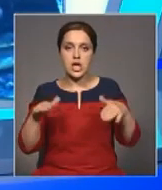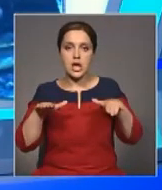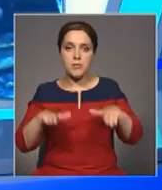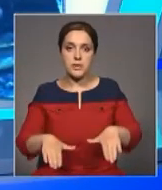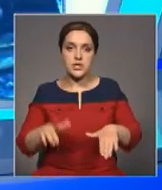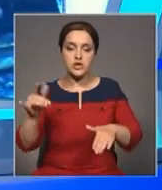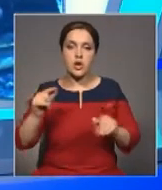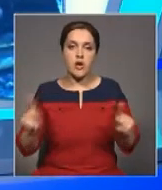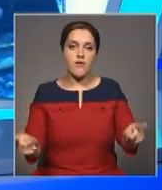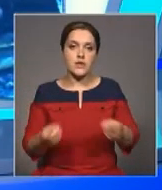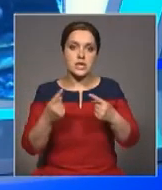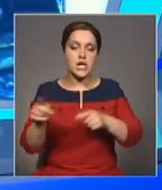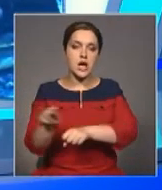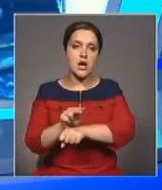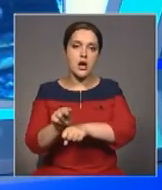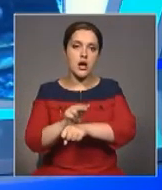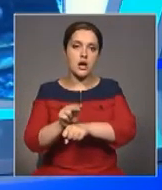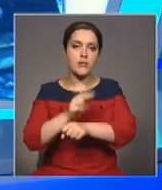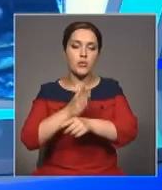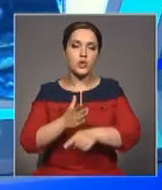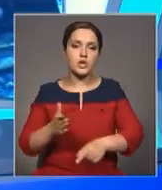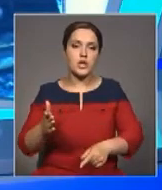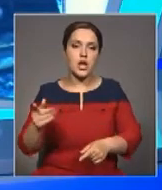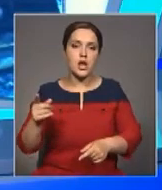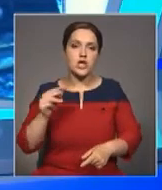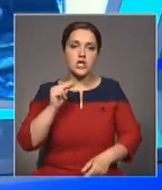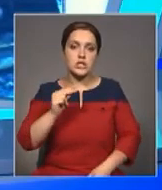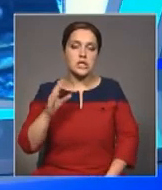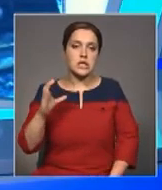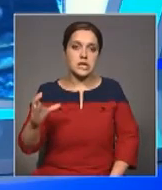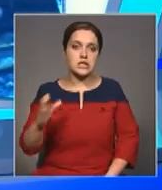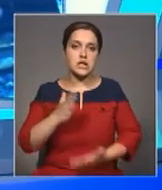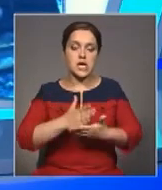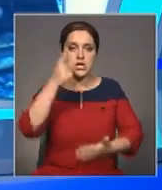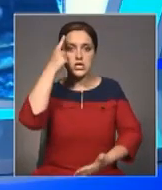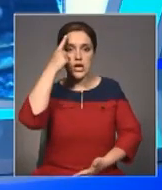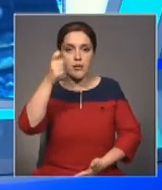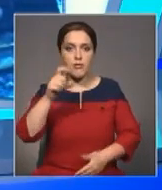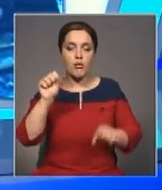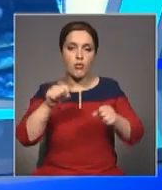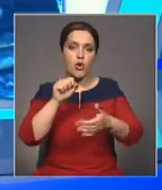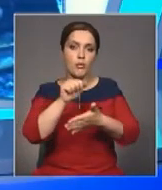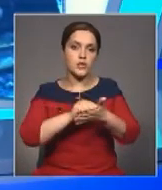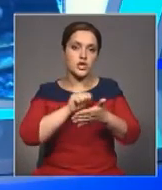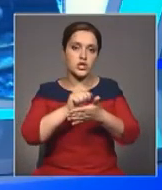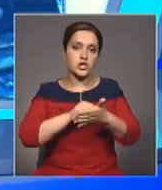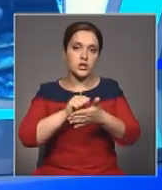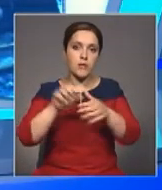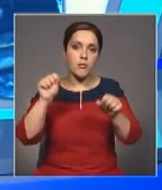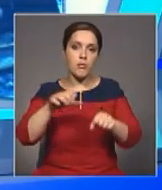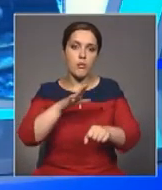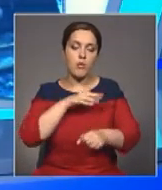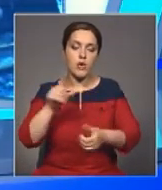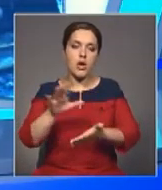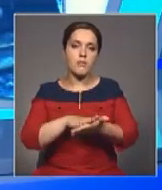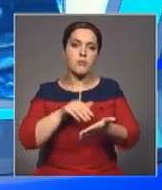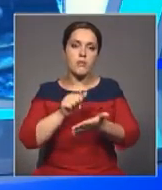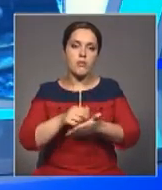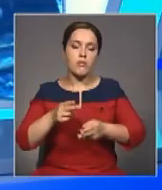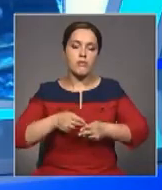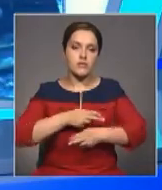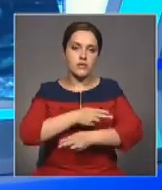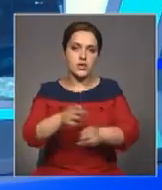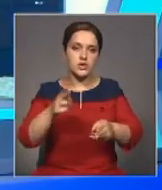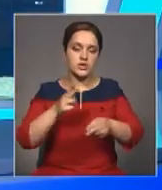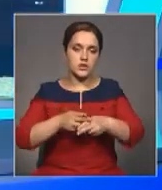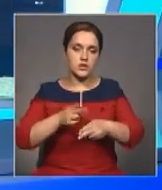идут восстановительные работы. В областном департаменте по чрезвычайным ситуациям сообщили, что возможной причиной ЧП может быть износ путей.